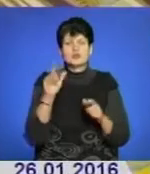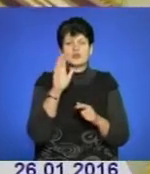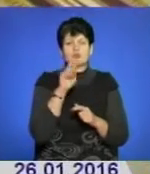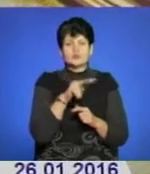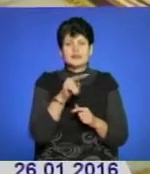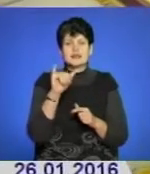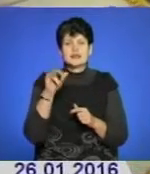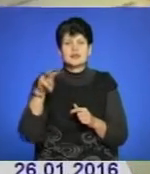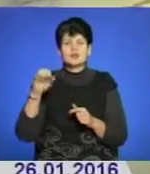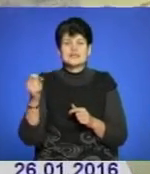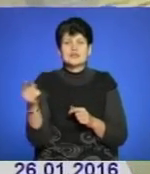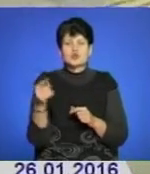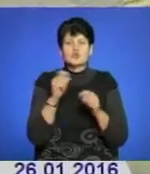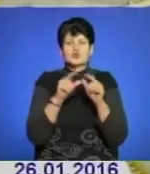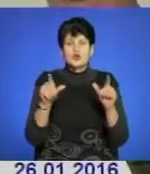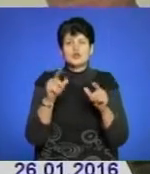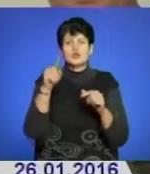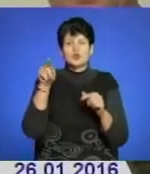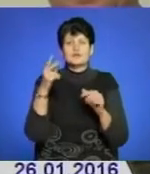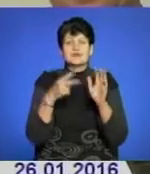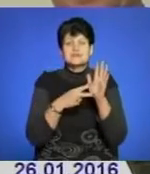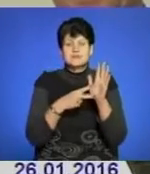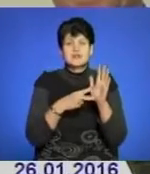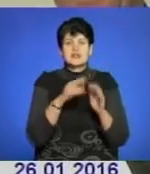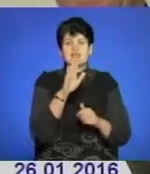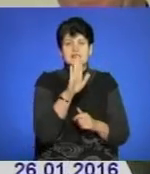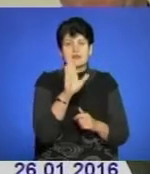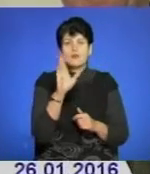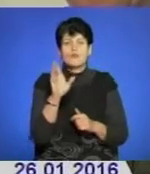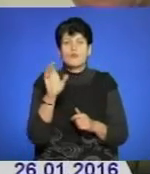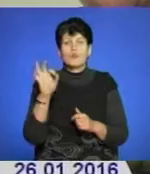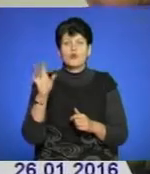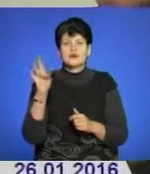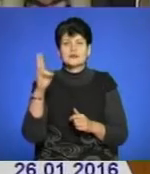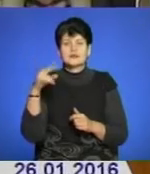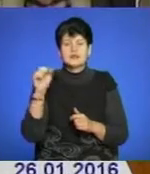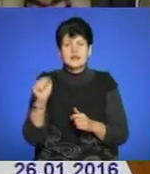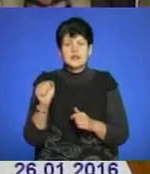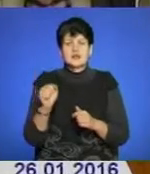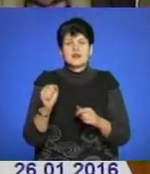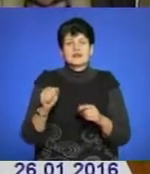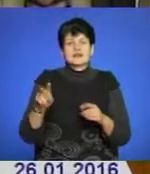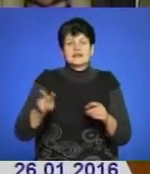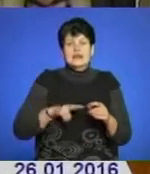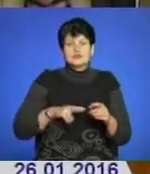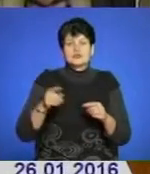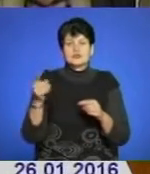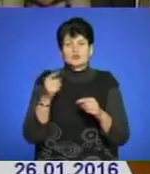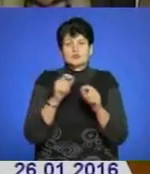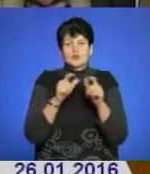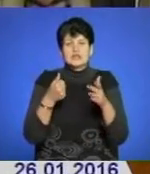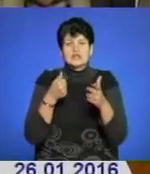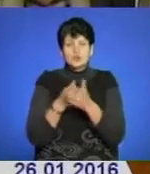Тернопільської спеціалізованої школи номер 7 та Валерій Бондар – директор Тернопільської школи до призовної підготовки. Переможці